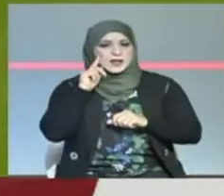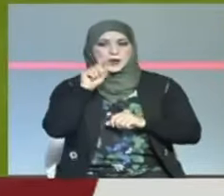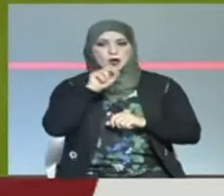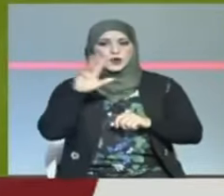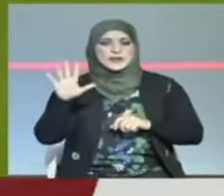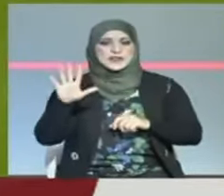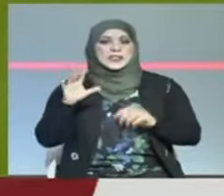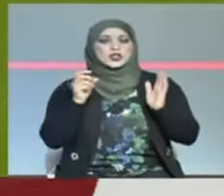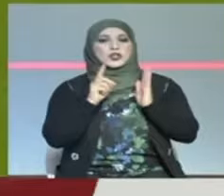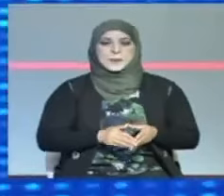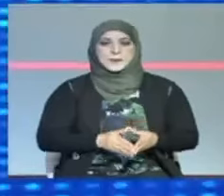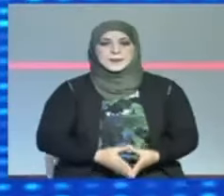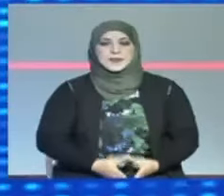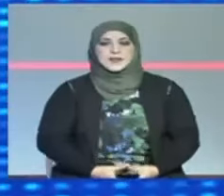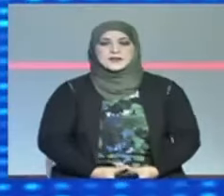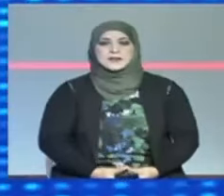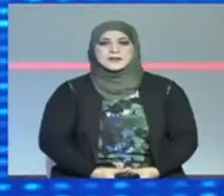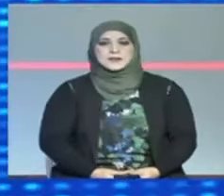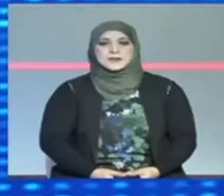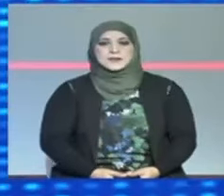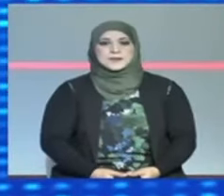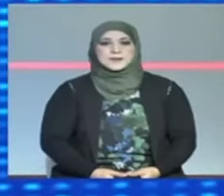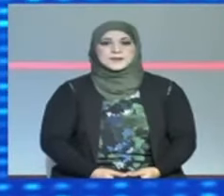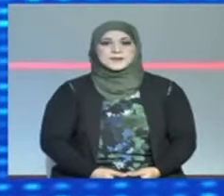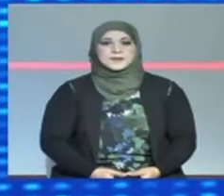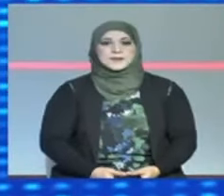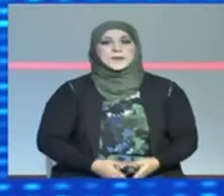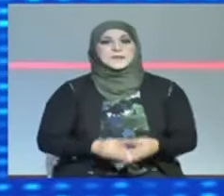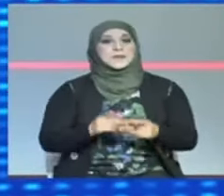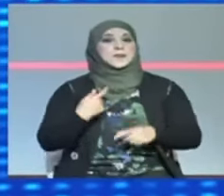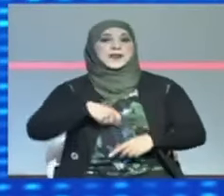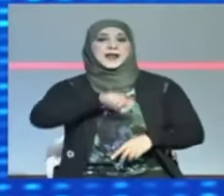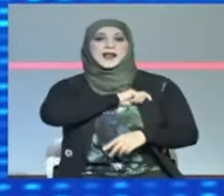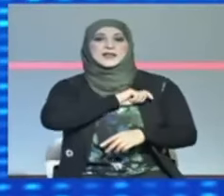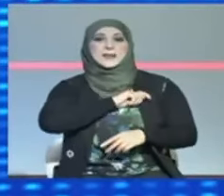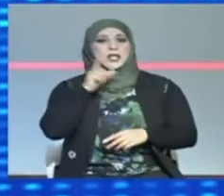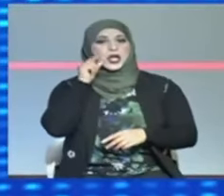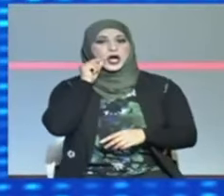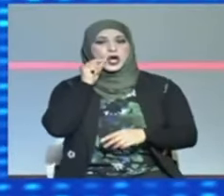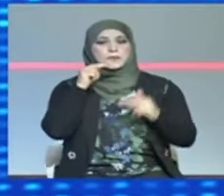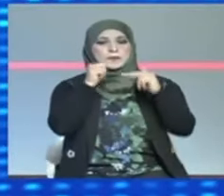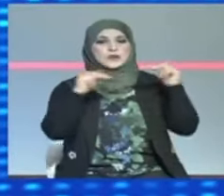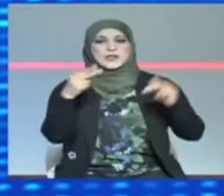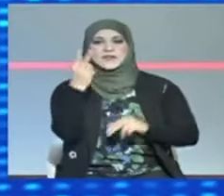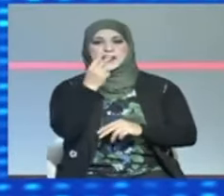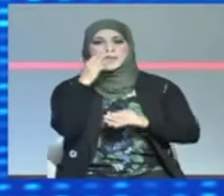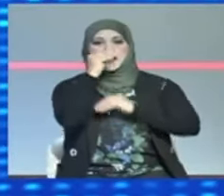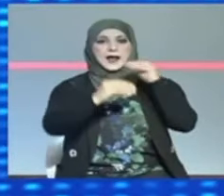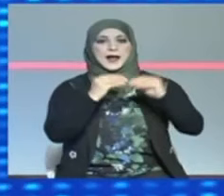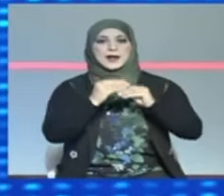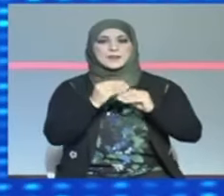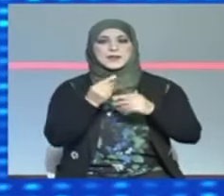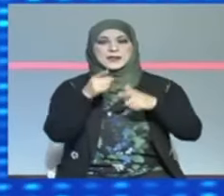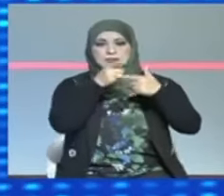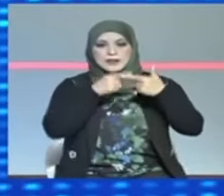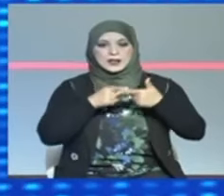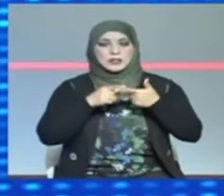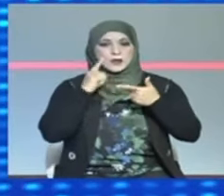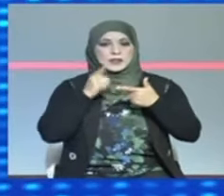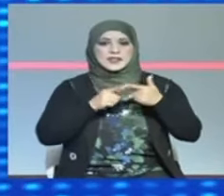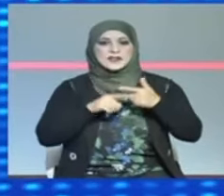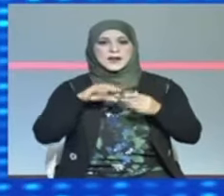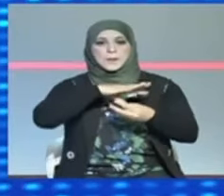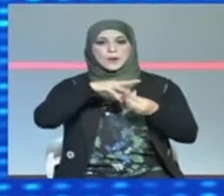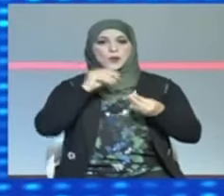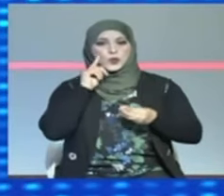بفارق نقطة واحدة عنه بلغ الإسباني رفع الندال المصنف ثانياً عالمياً دور نصف نهائي من